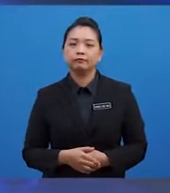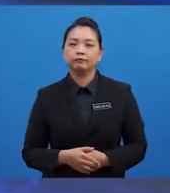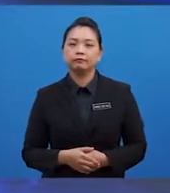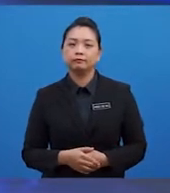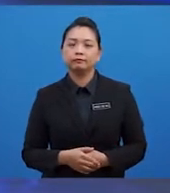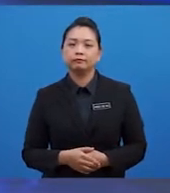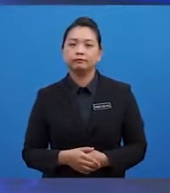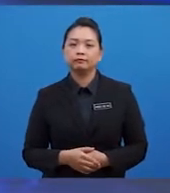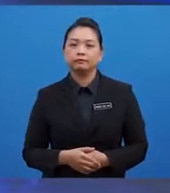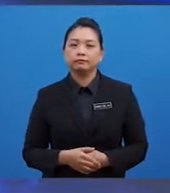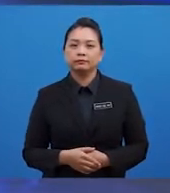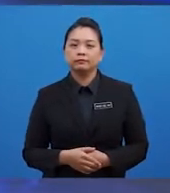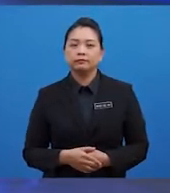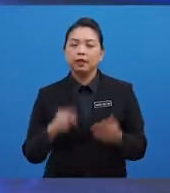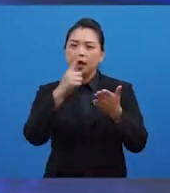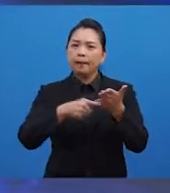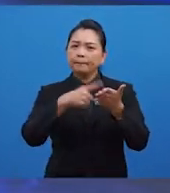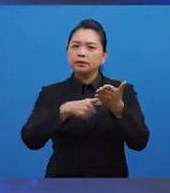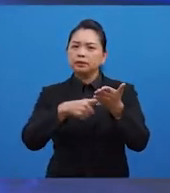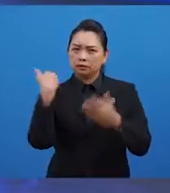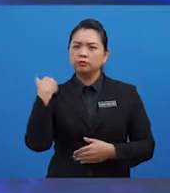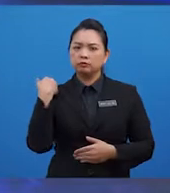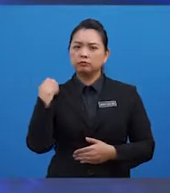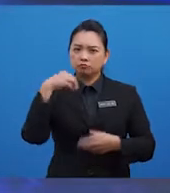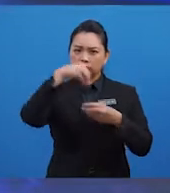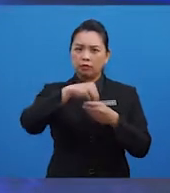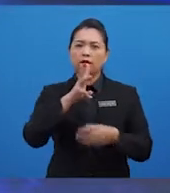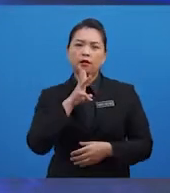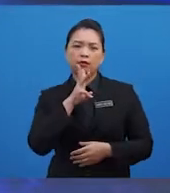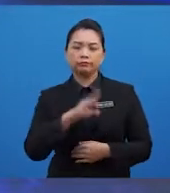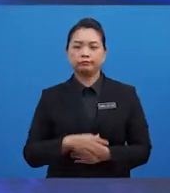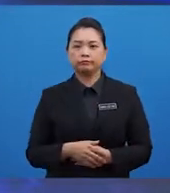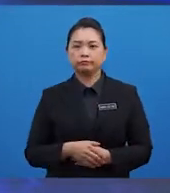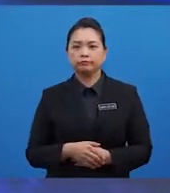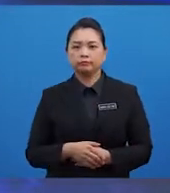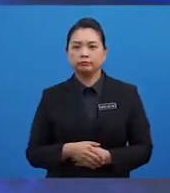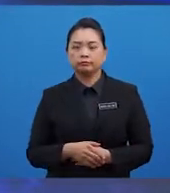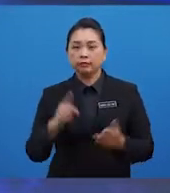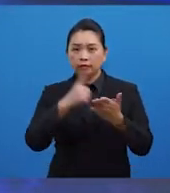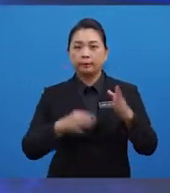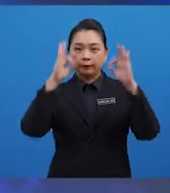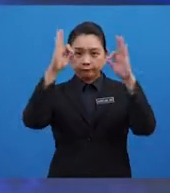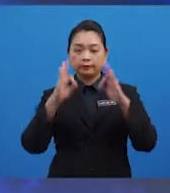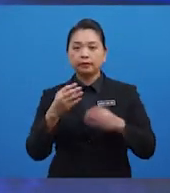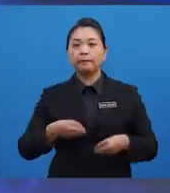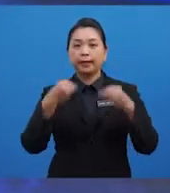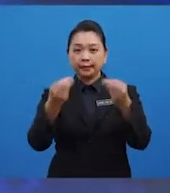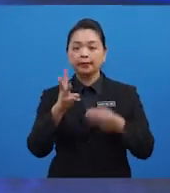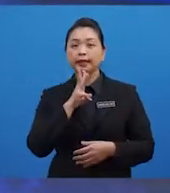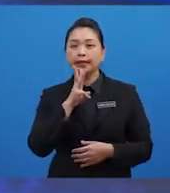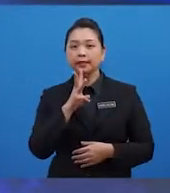Apakah yang terkandung dalam air ini? Apakah formula bagi air ini?